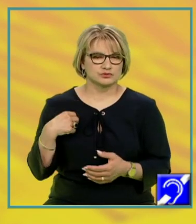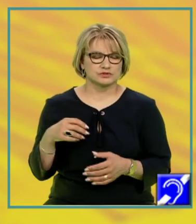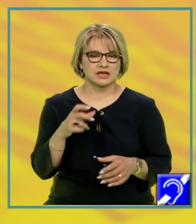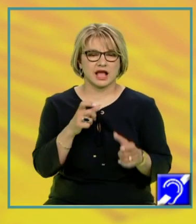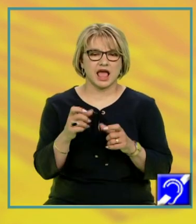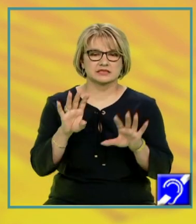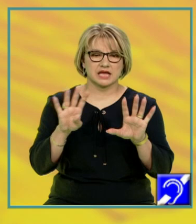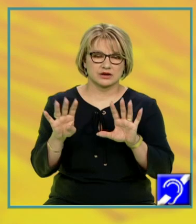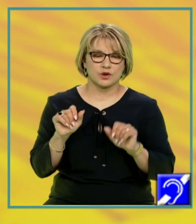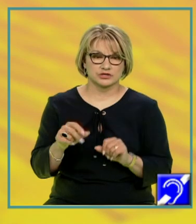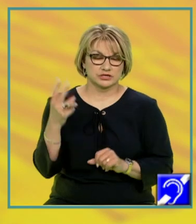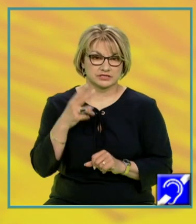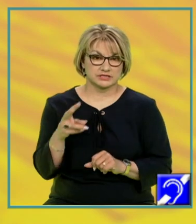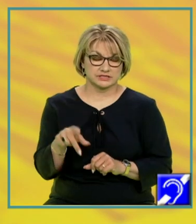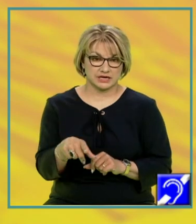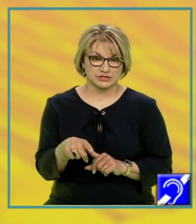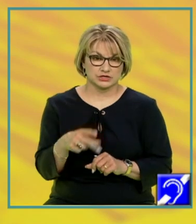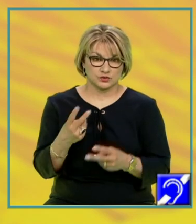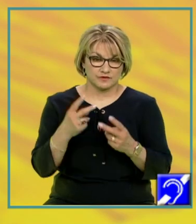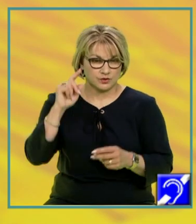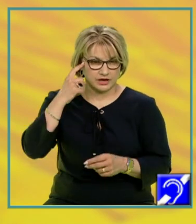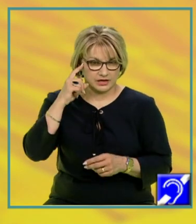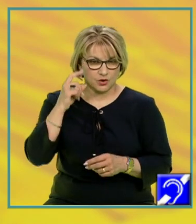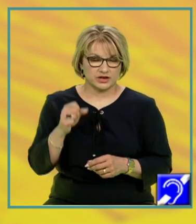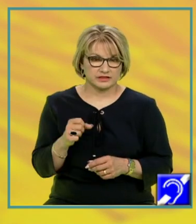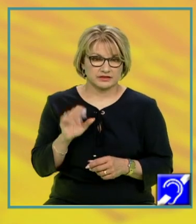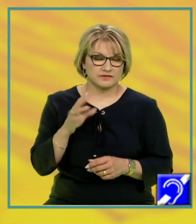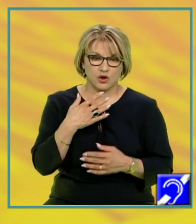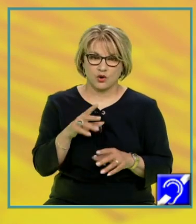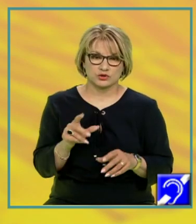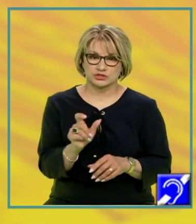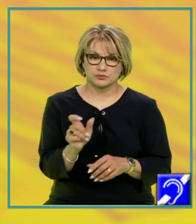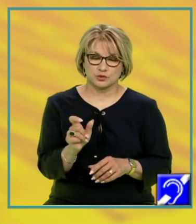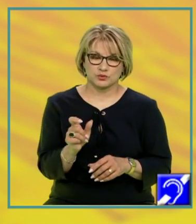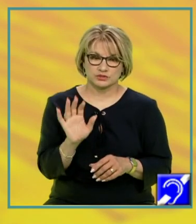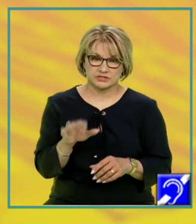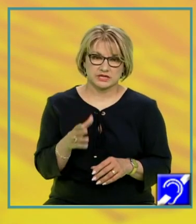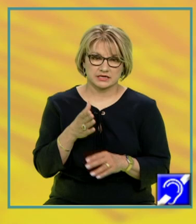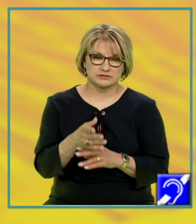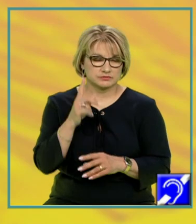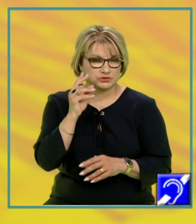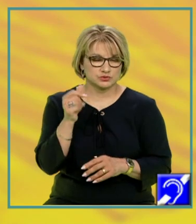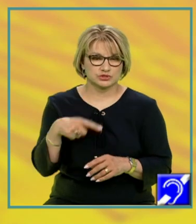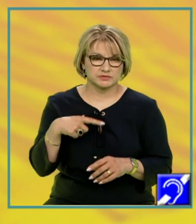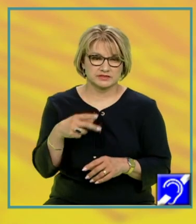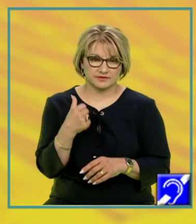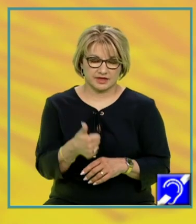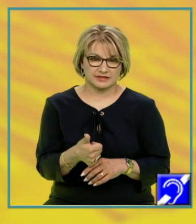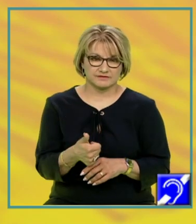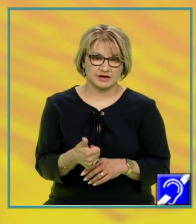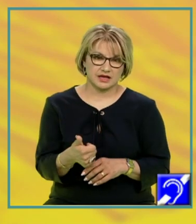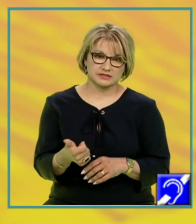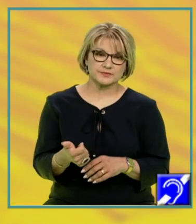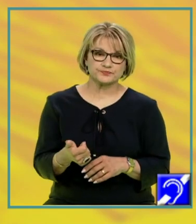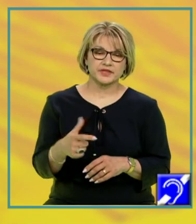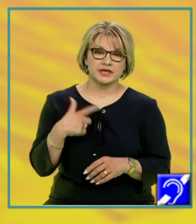această înțelegere a judecăților cu valoare cognitivă, orice propoziție cu sens, orice propoziție susceptibilă de a fi adevărată, fi